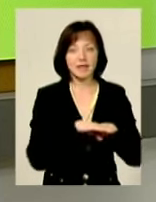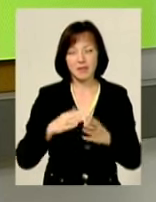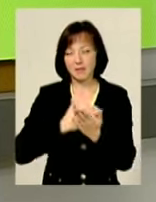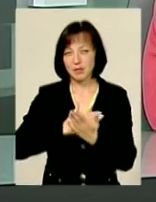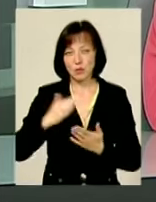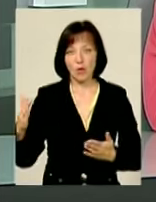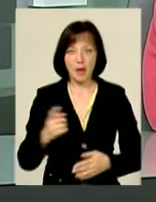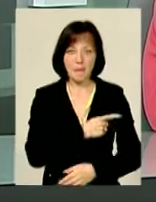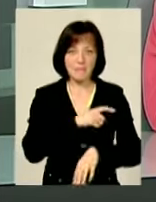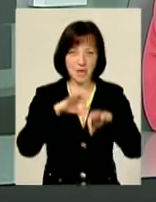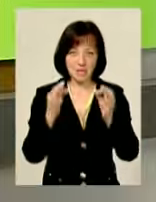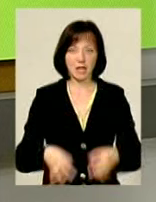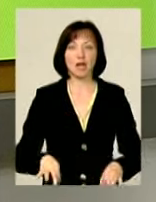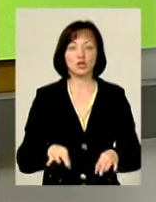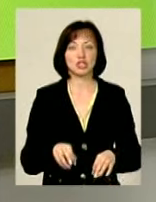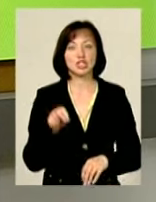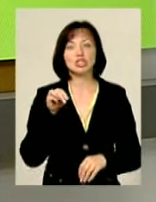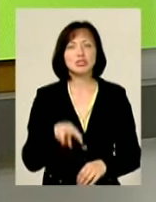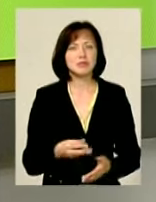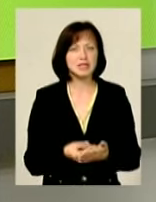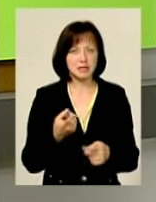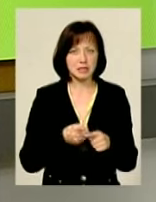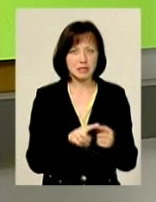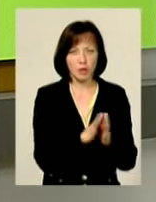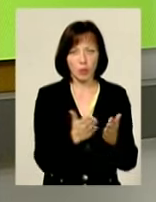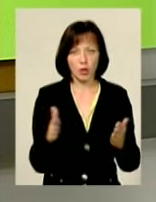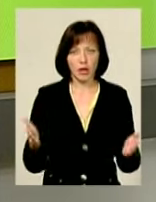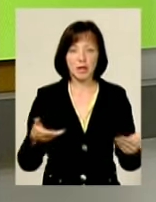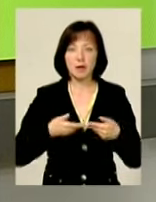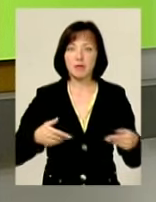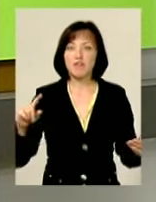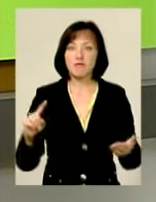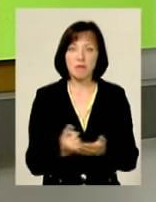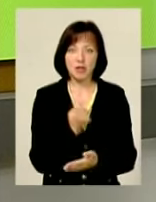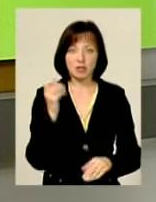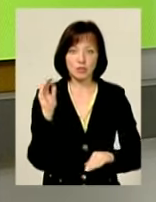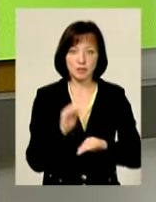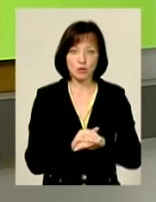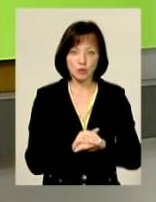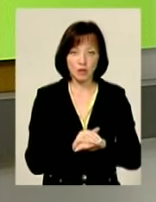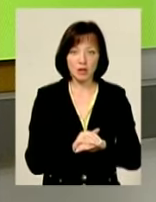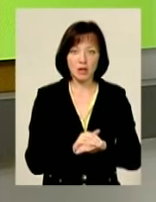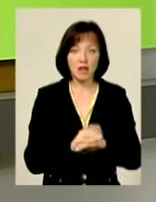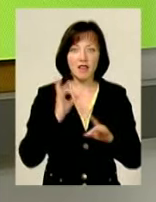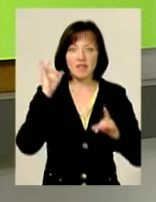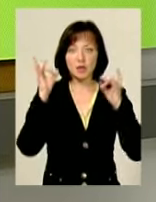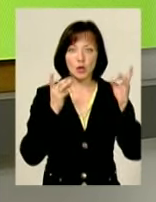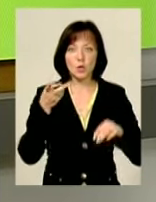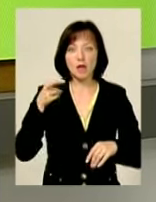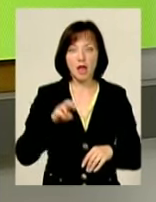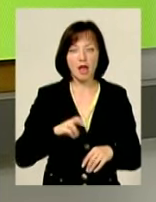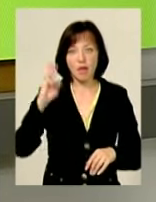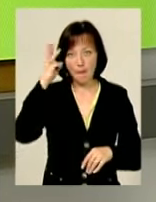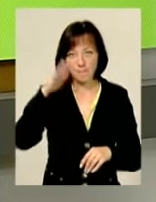майстерності. Чим цінний оцей буклет? Ми вперше зафіксували від Луня на Поділлі